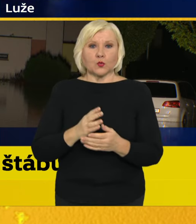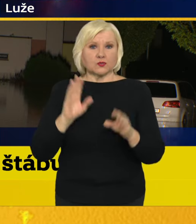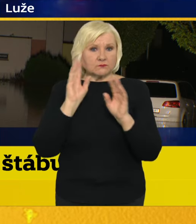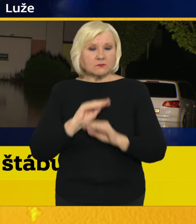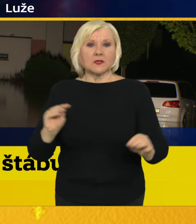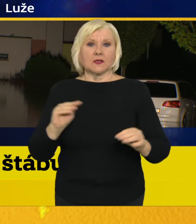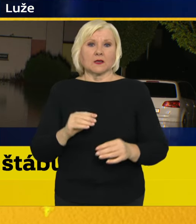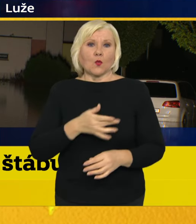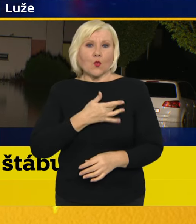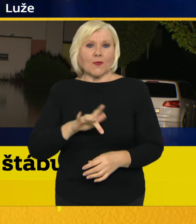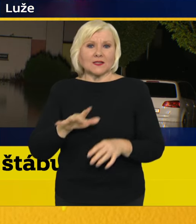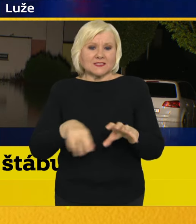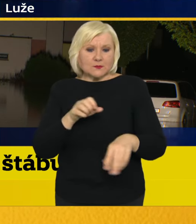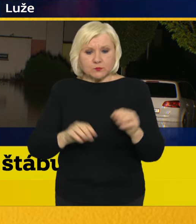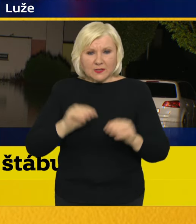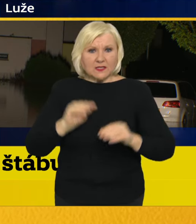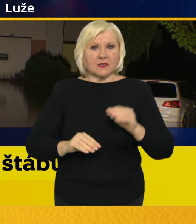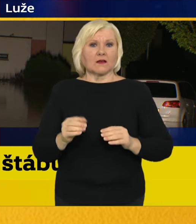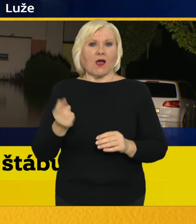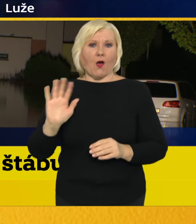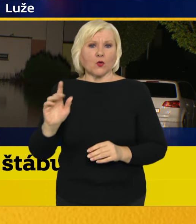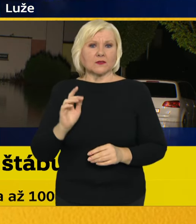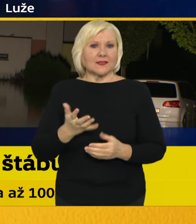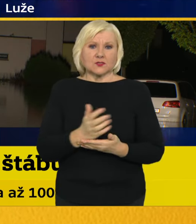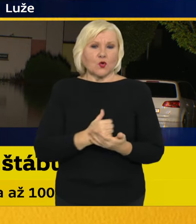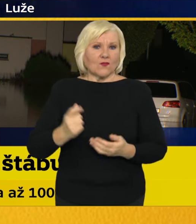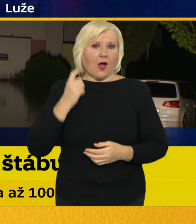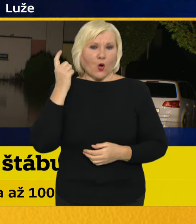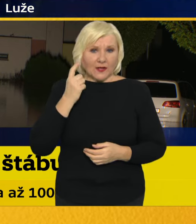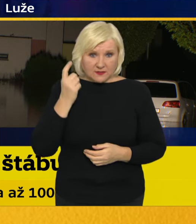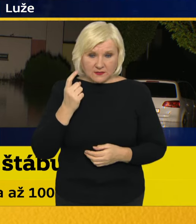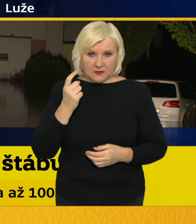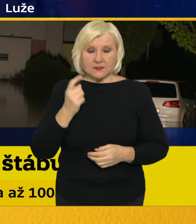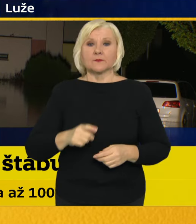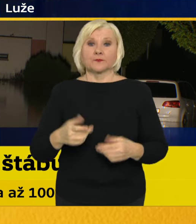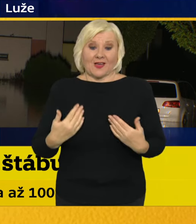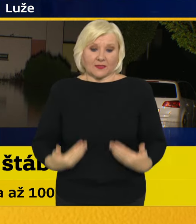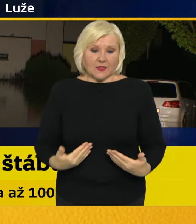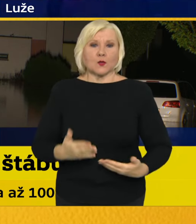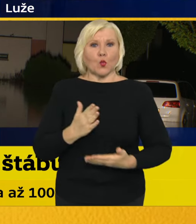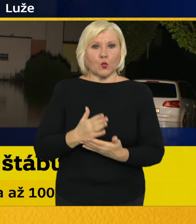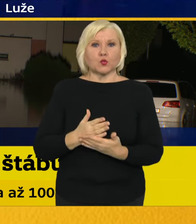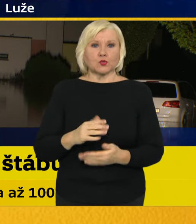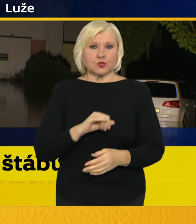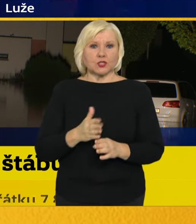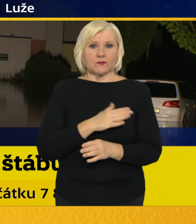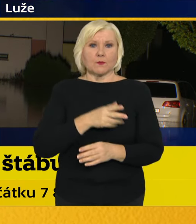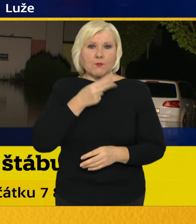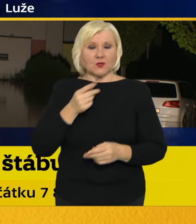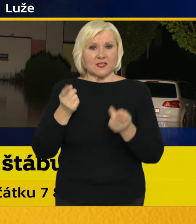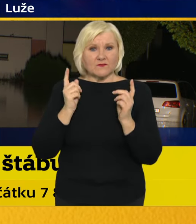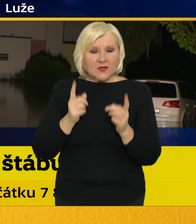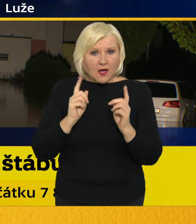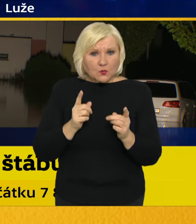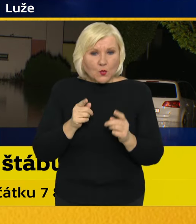humanitární sbírky neziskových organizací a už v téhle chvíli dopředu policie varuje, ať si